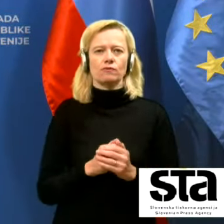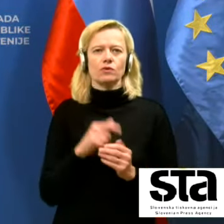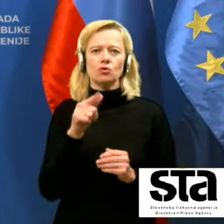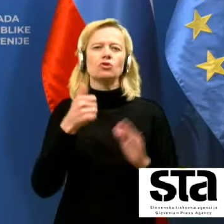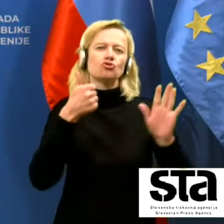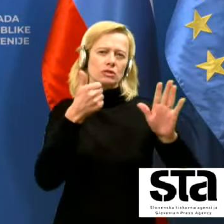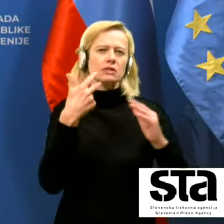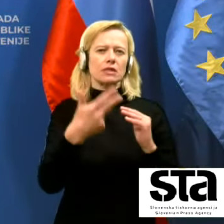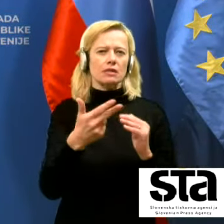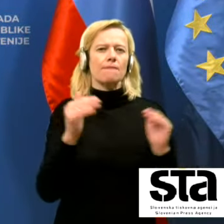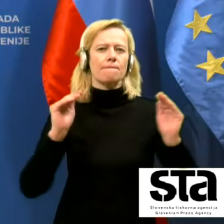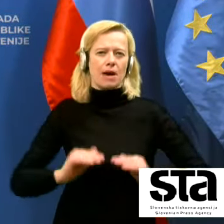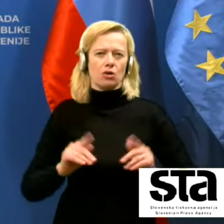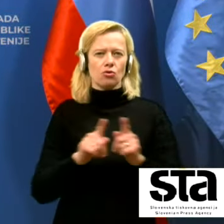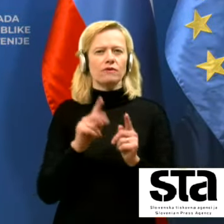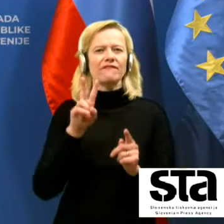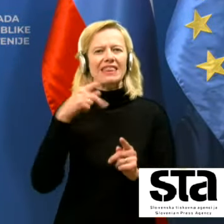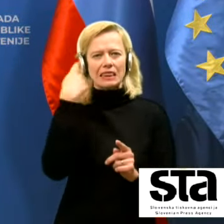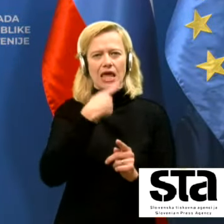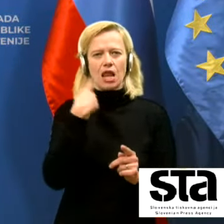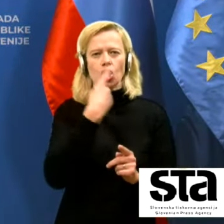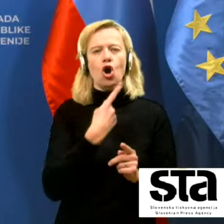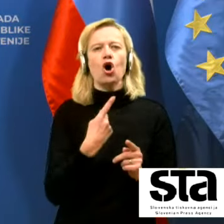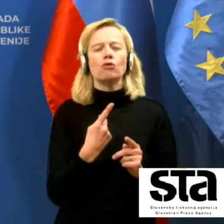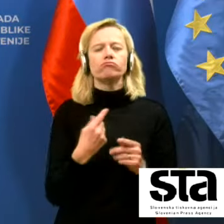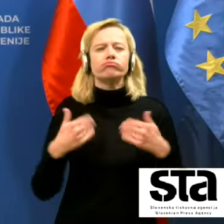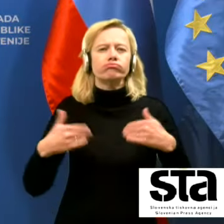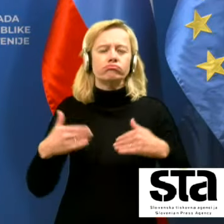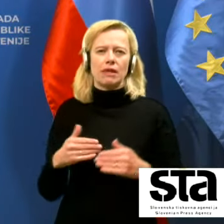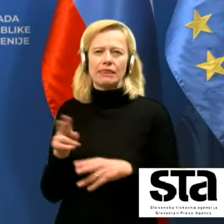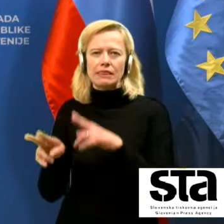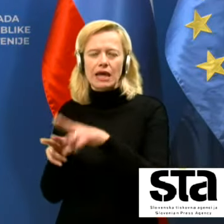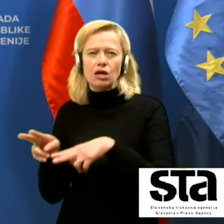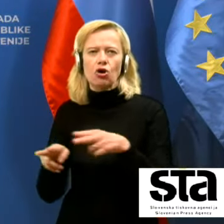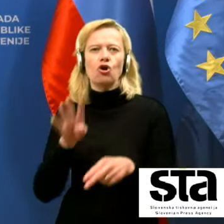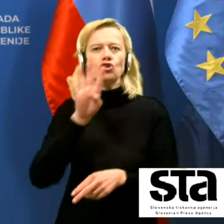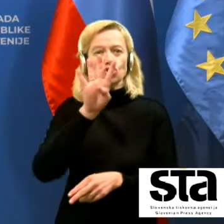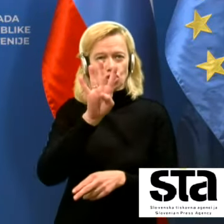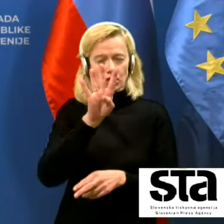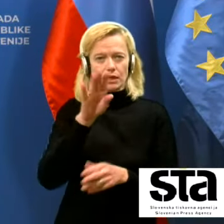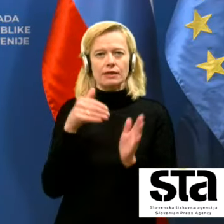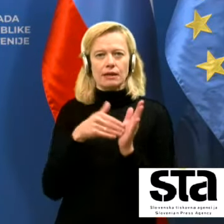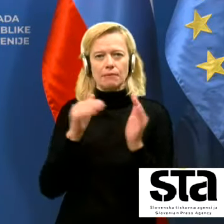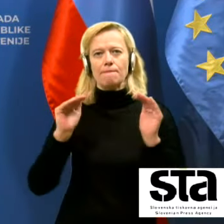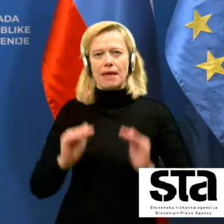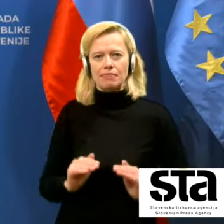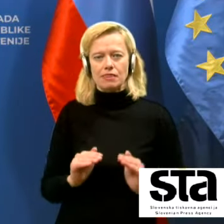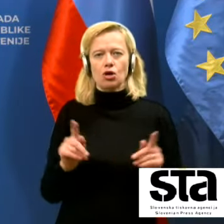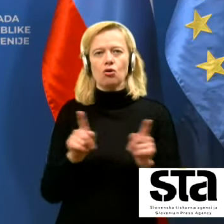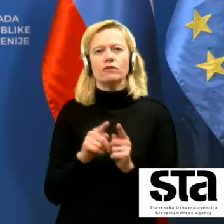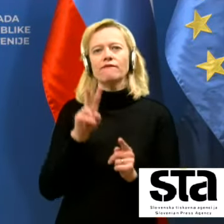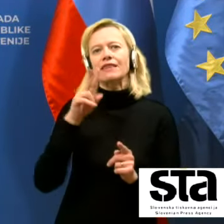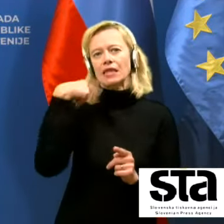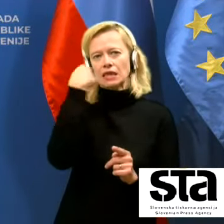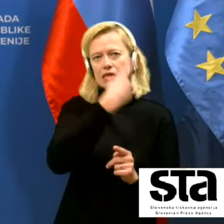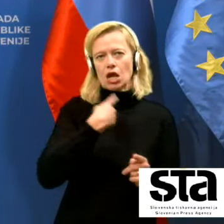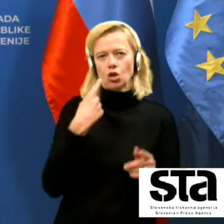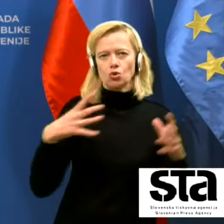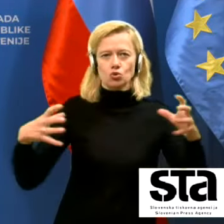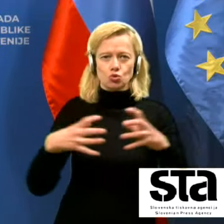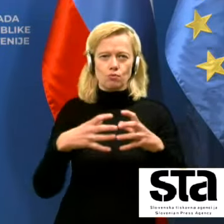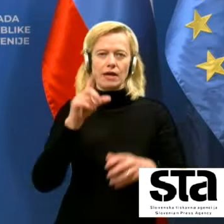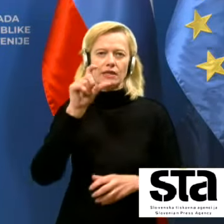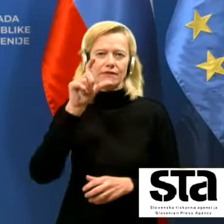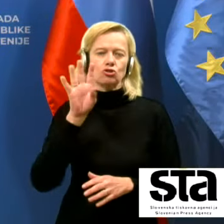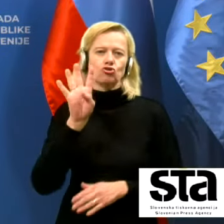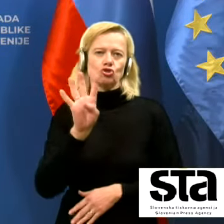36 manj kot v nedeljo. Intenzivno njego so potrebovali štirje pacijenti manj, kot v nedeljo skupaj torej